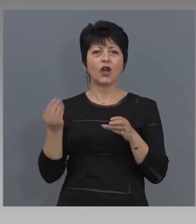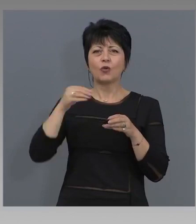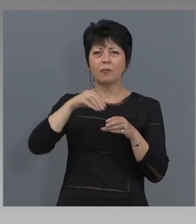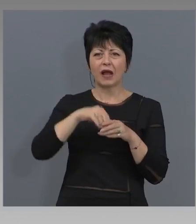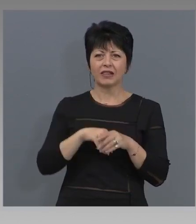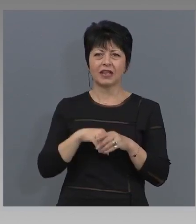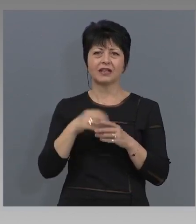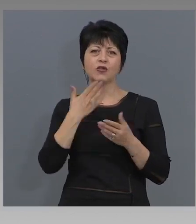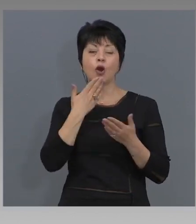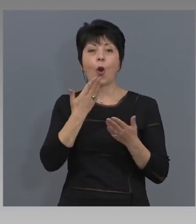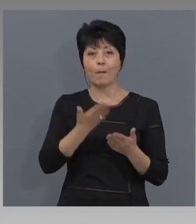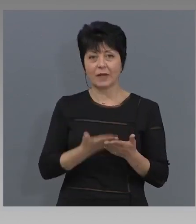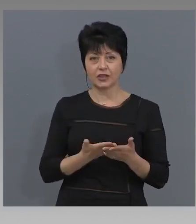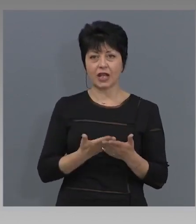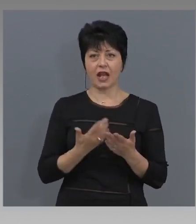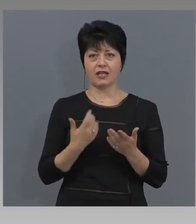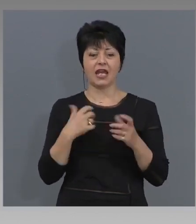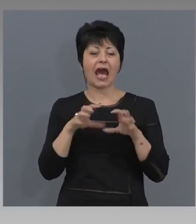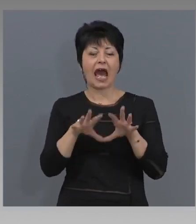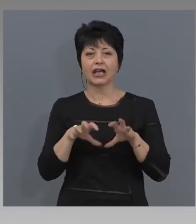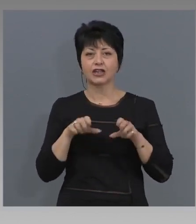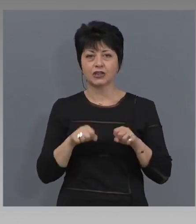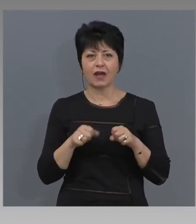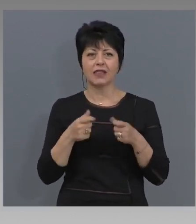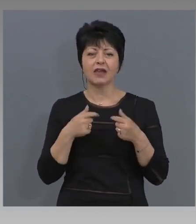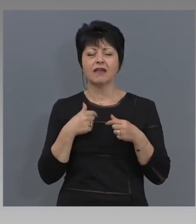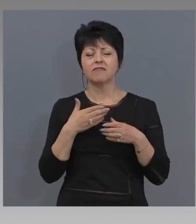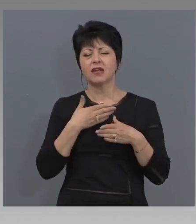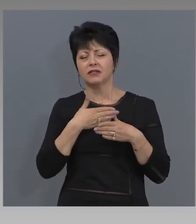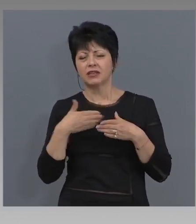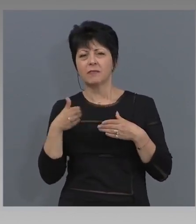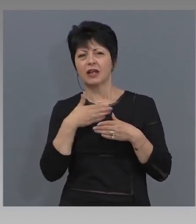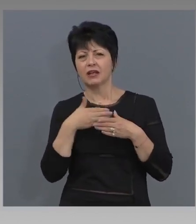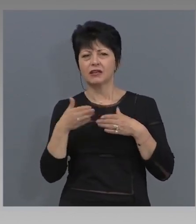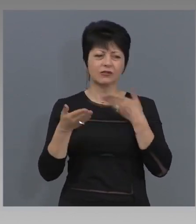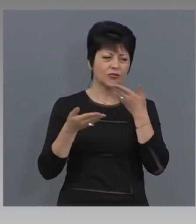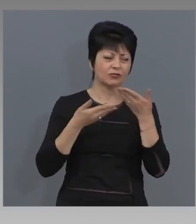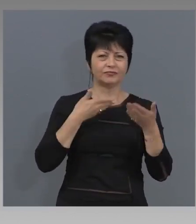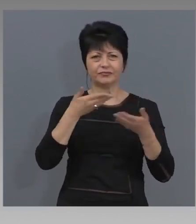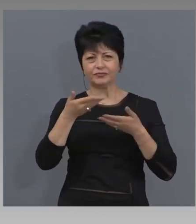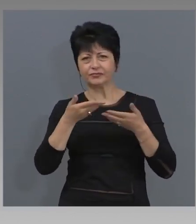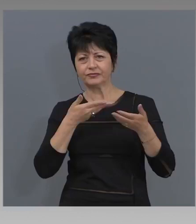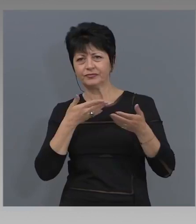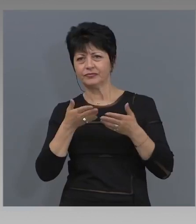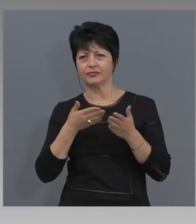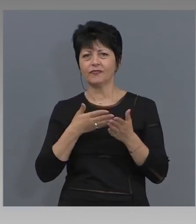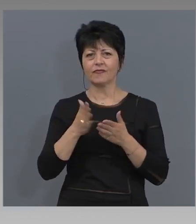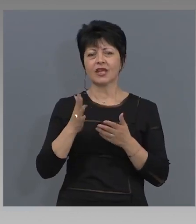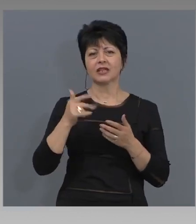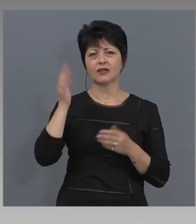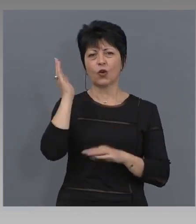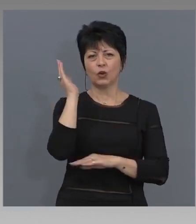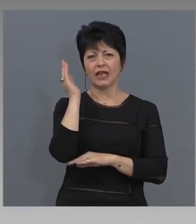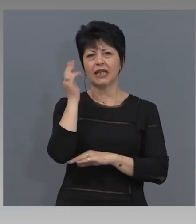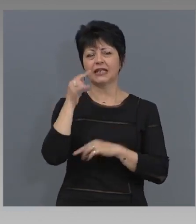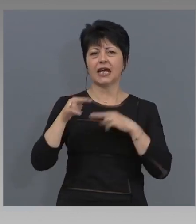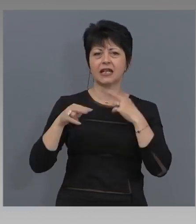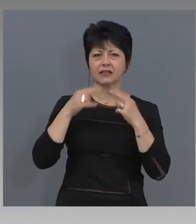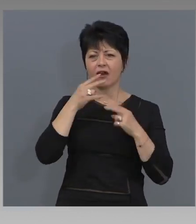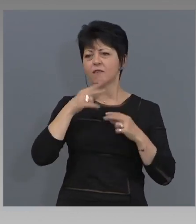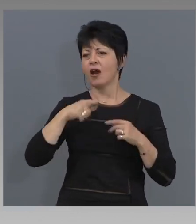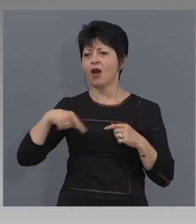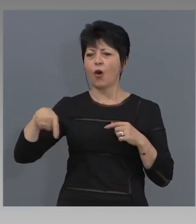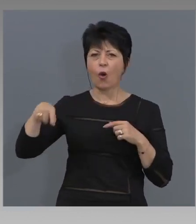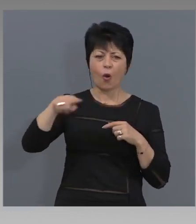Ние в момента сме в непрестанни разговори с тях, през Българската хотелиерска и ресторанаторска асоциация, обикаляме с